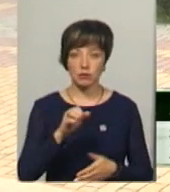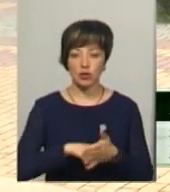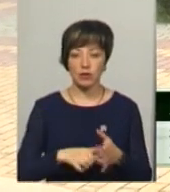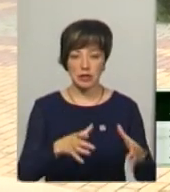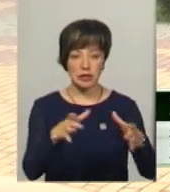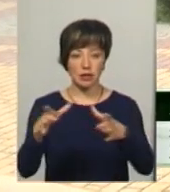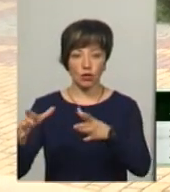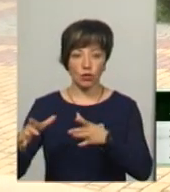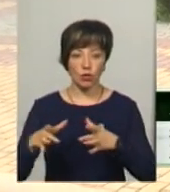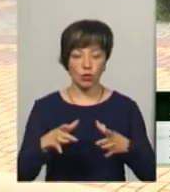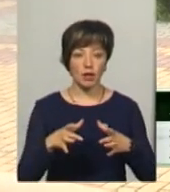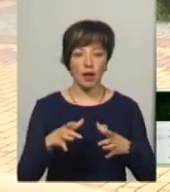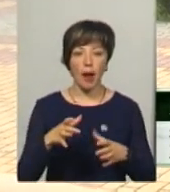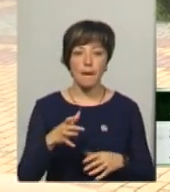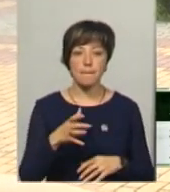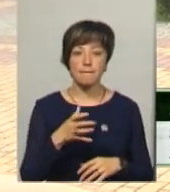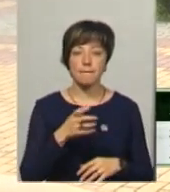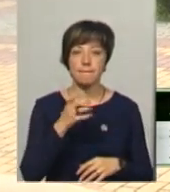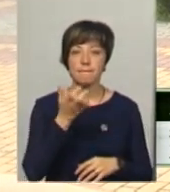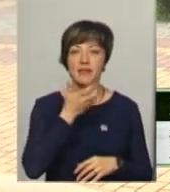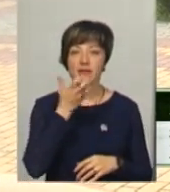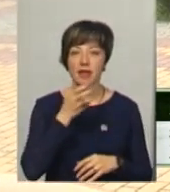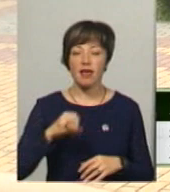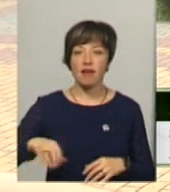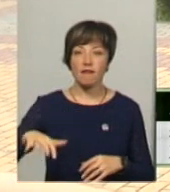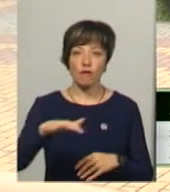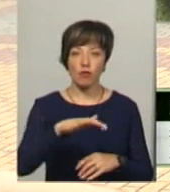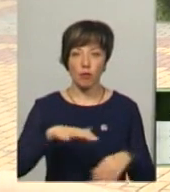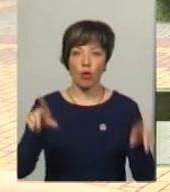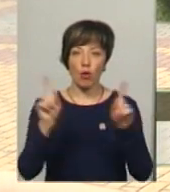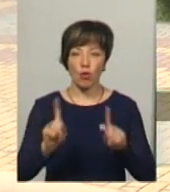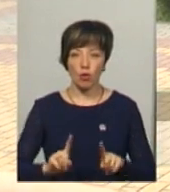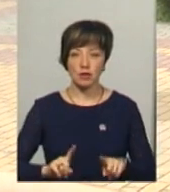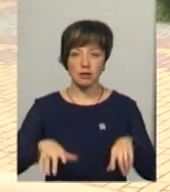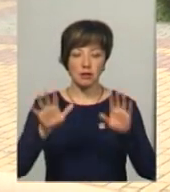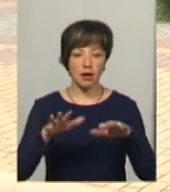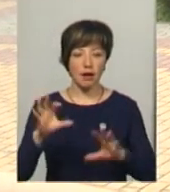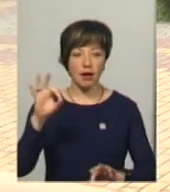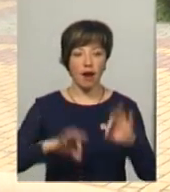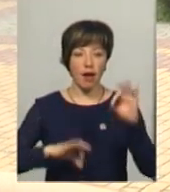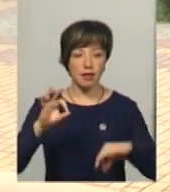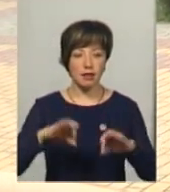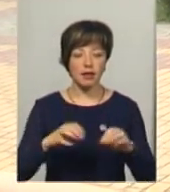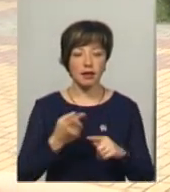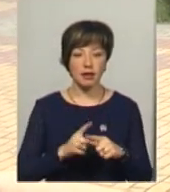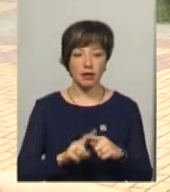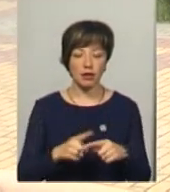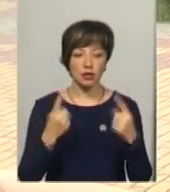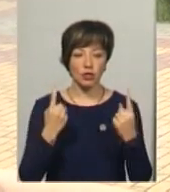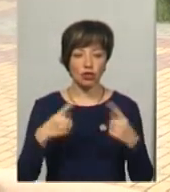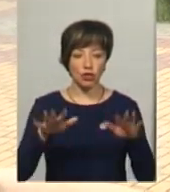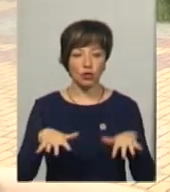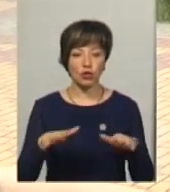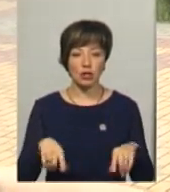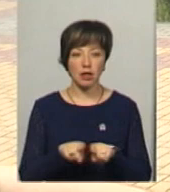розміщувався на півдні Європи та атмосферні фронти. Греміли грози, подекуди з градом, пройшли значні дощі.